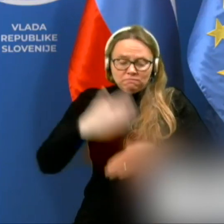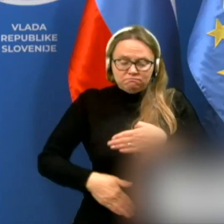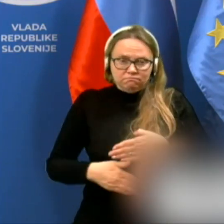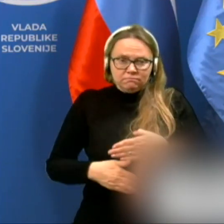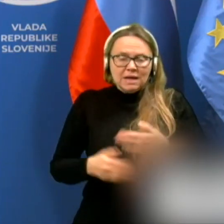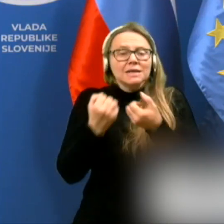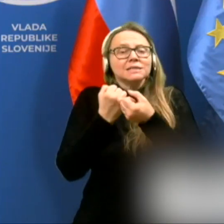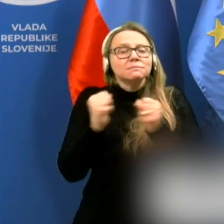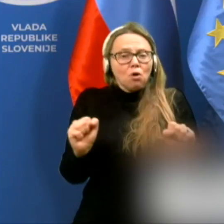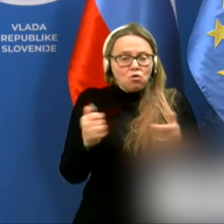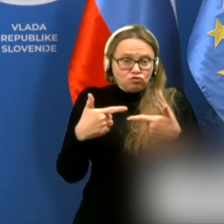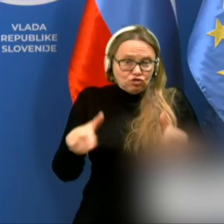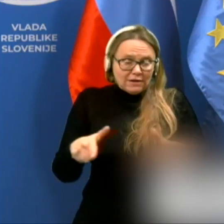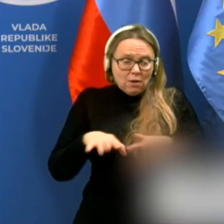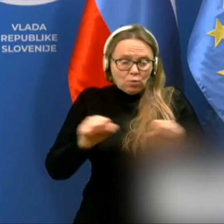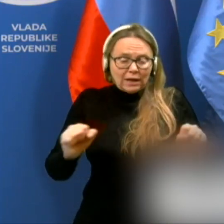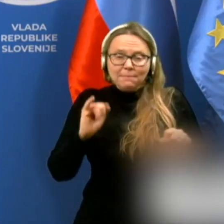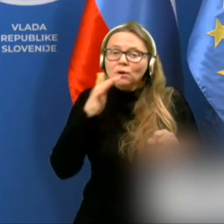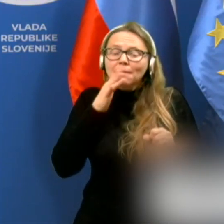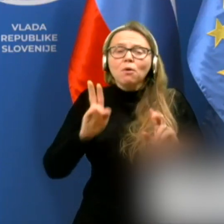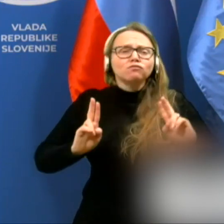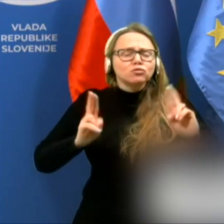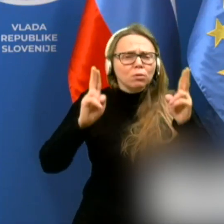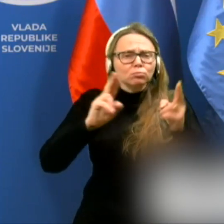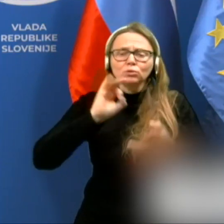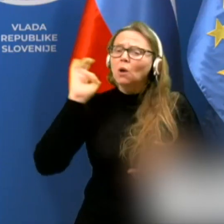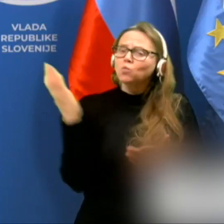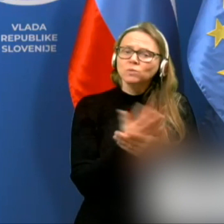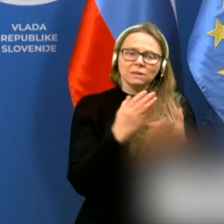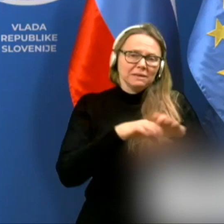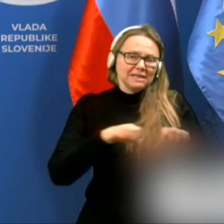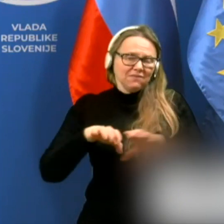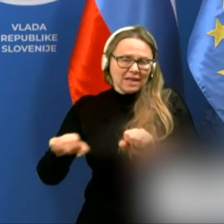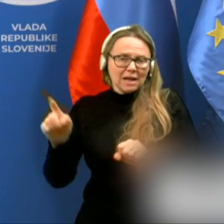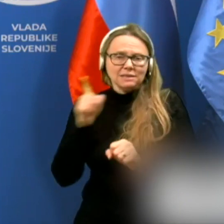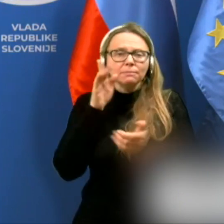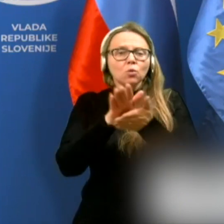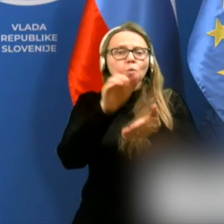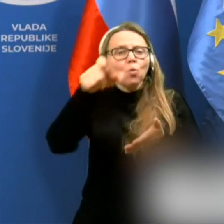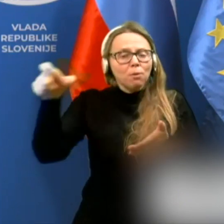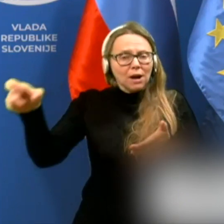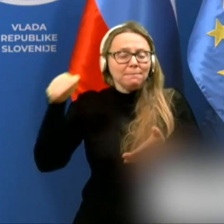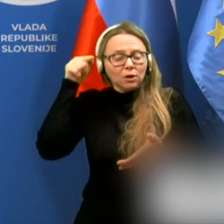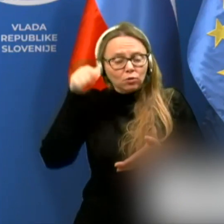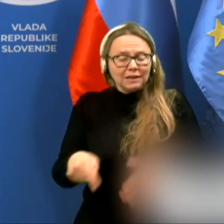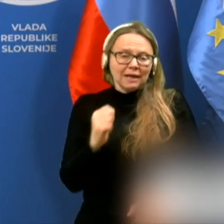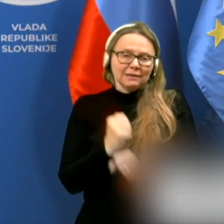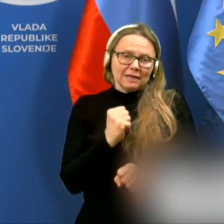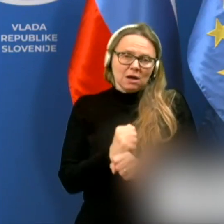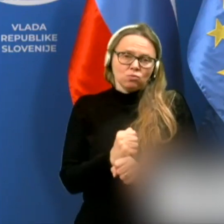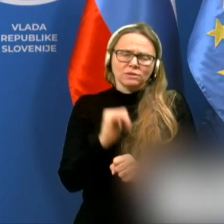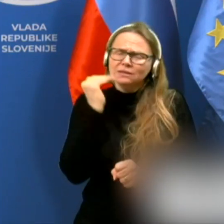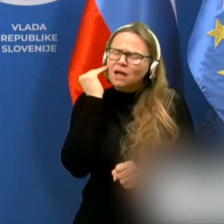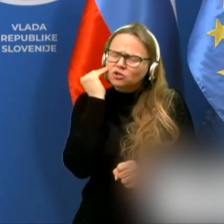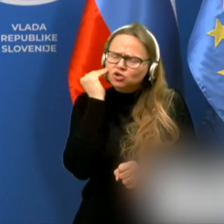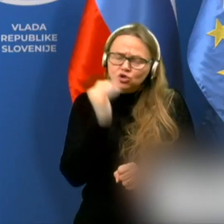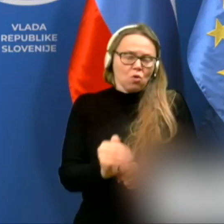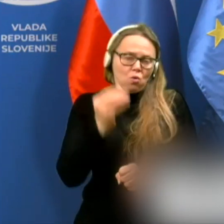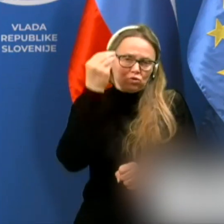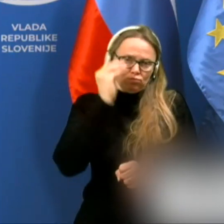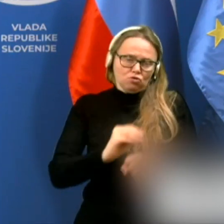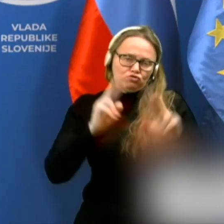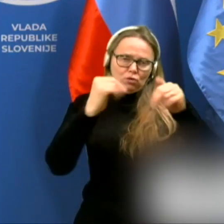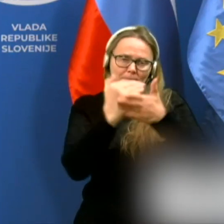Sprošanje ukrepov naj bo spodbuda vsem izvajalcem in uporabnikom teh dejavnosti, da strogo spoštuje